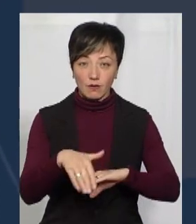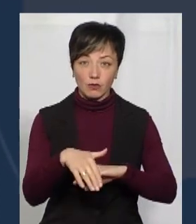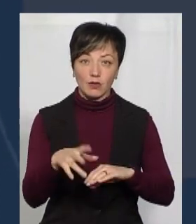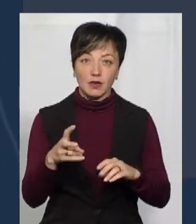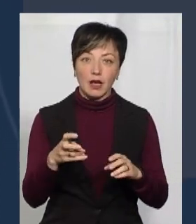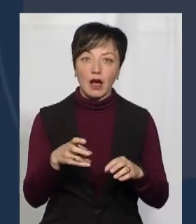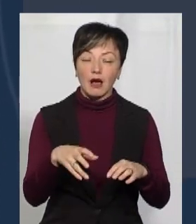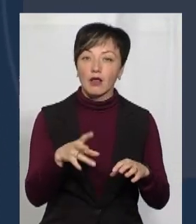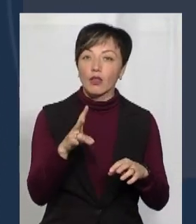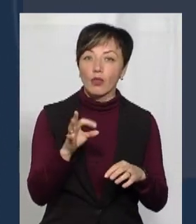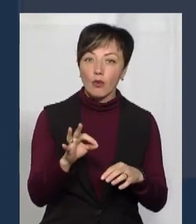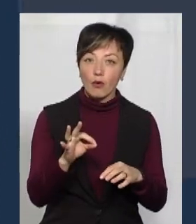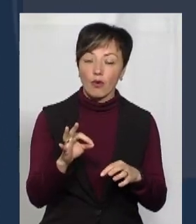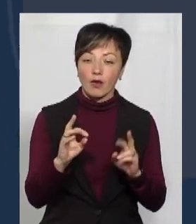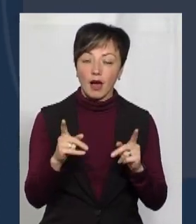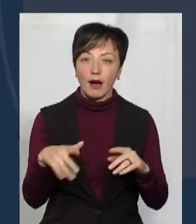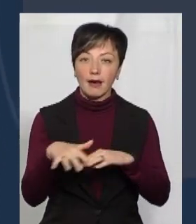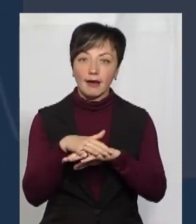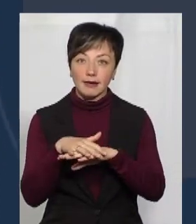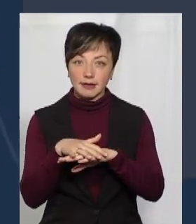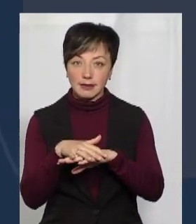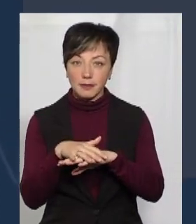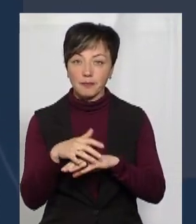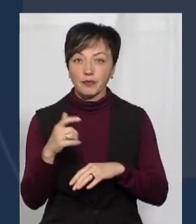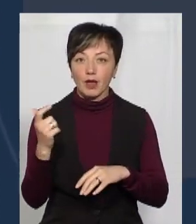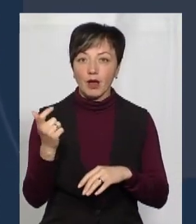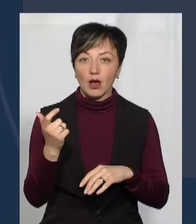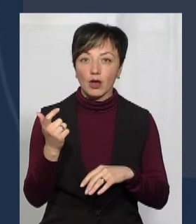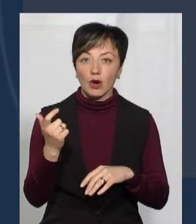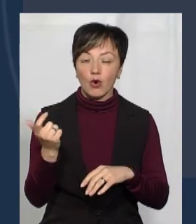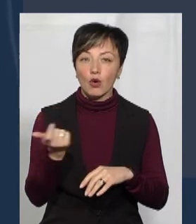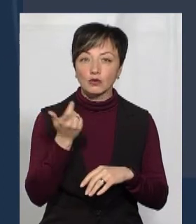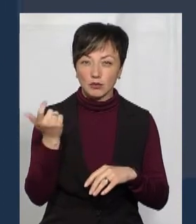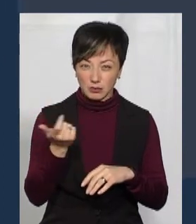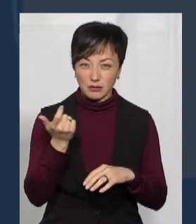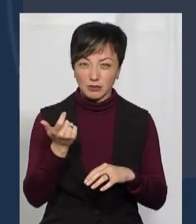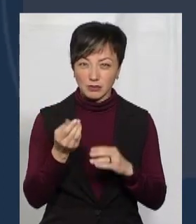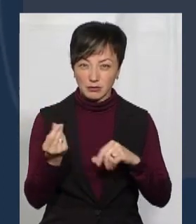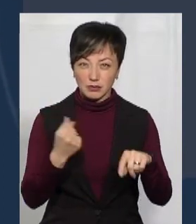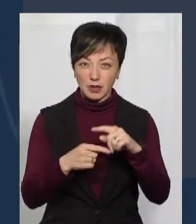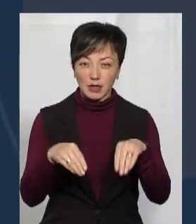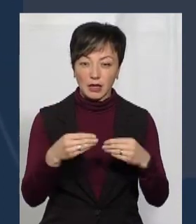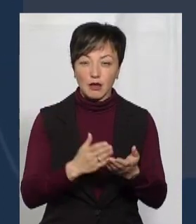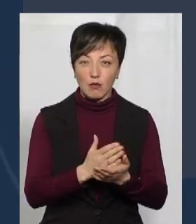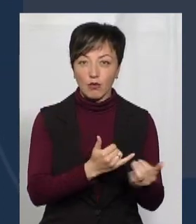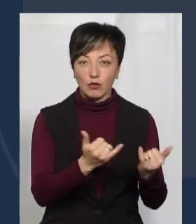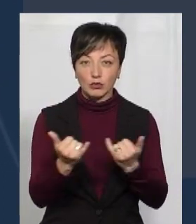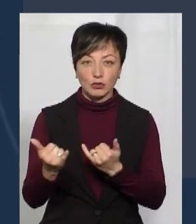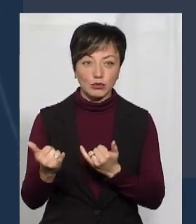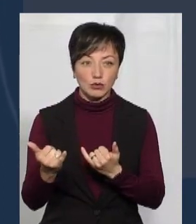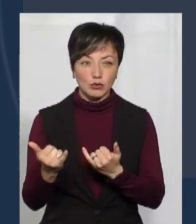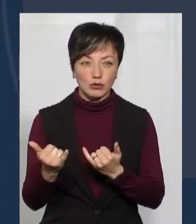закрили. Але ринки, як суб'єкти господарювання, які єдиний основний дохід – це надання послуг по організації